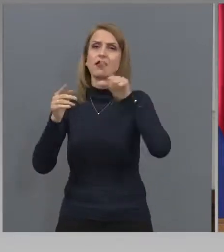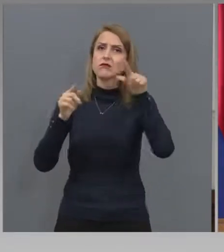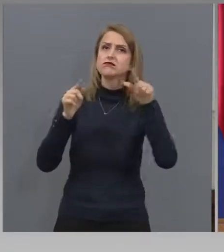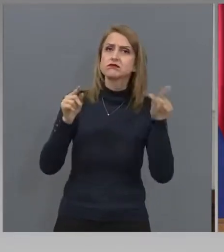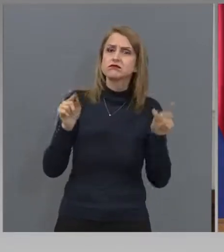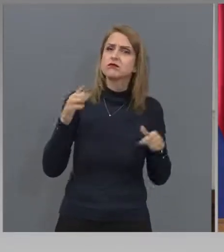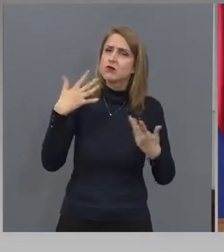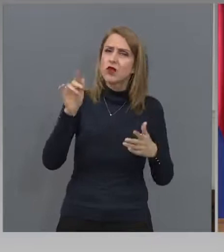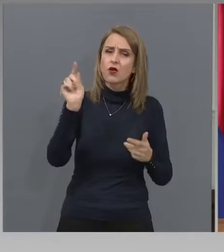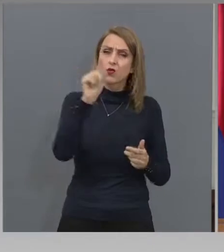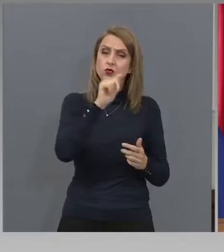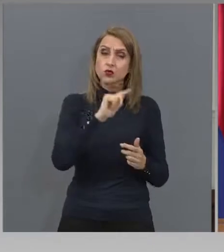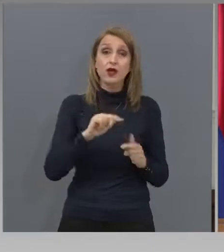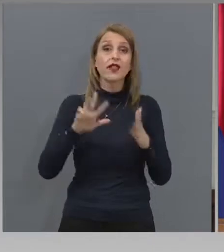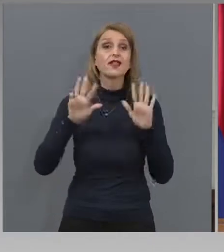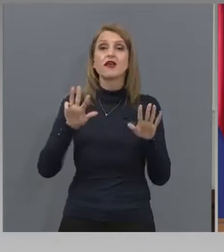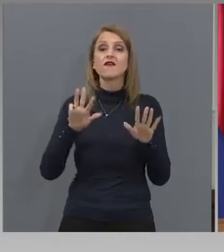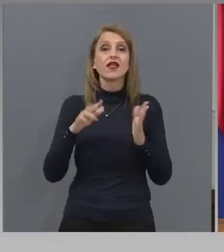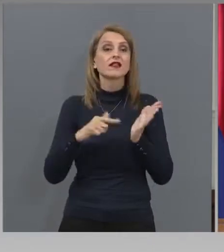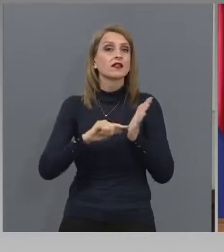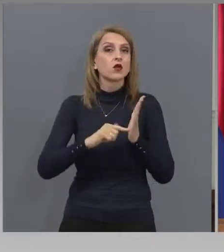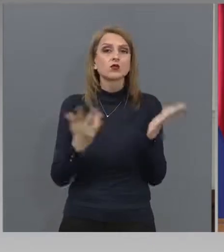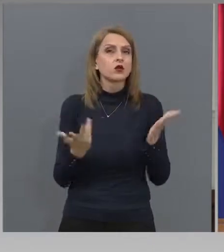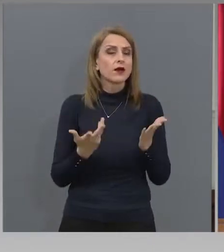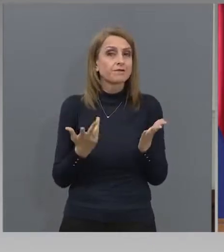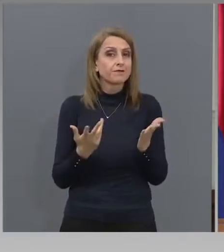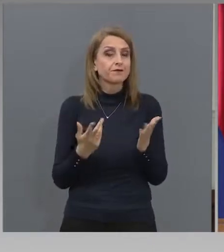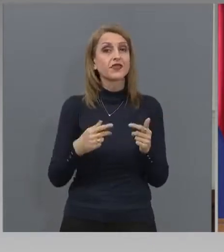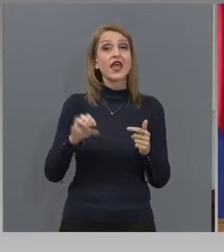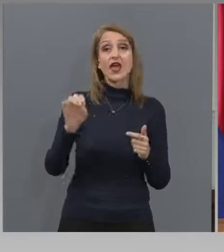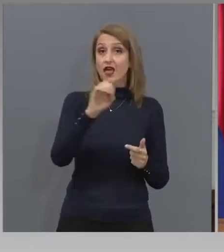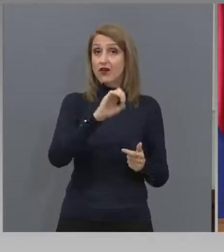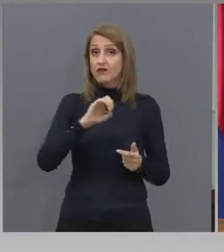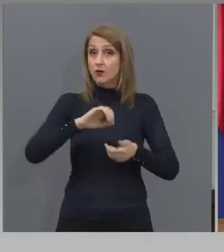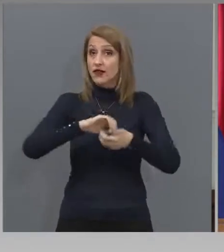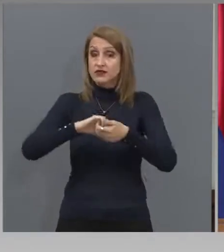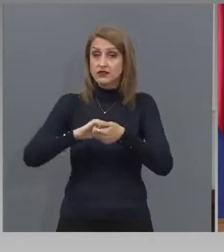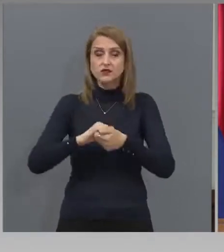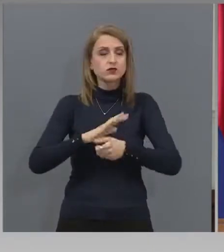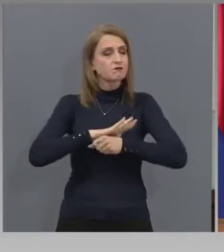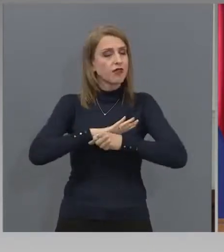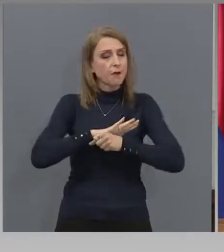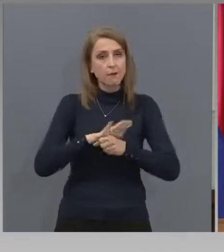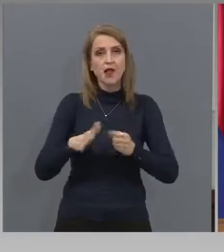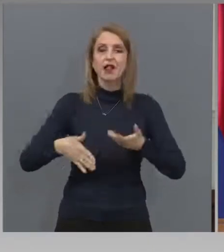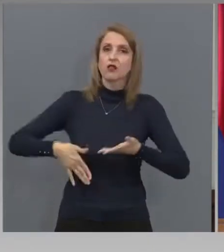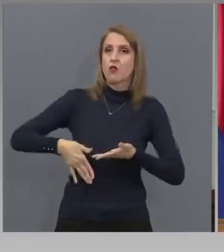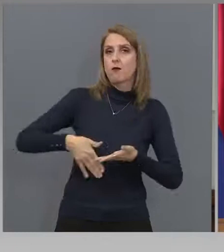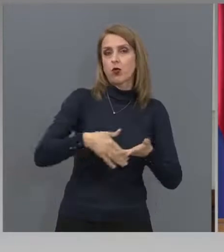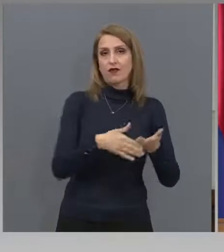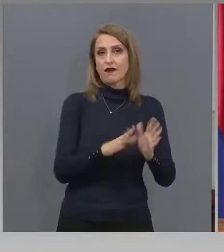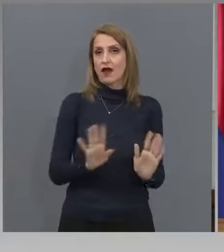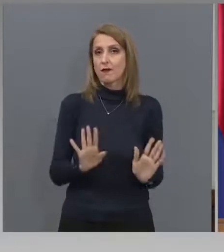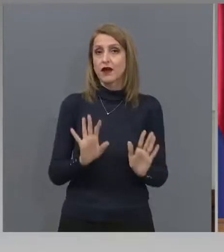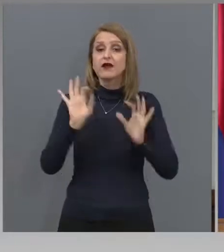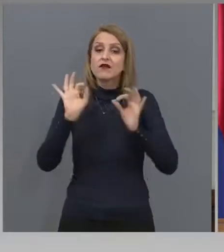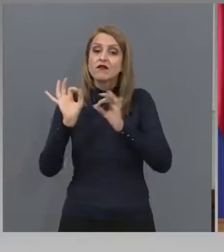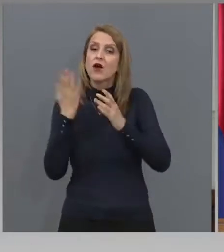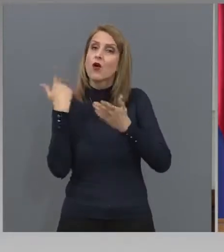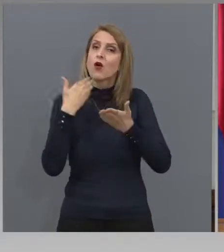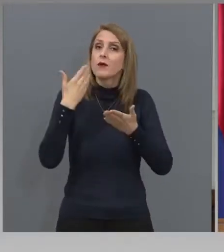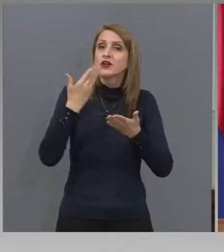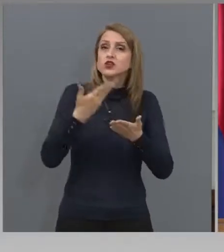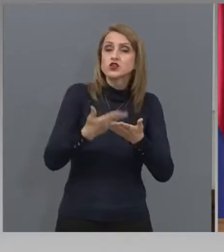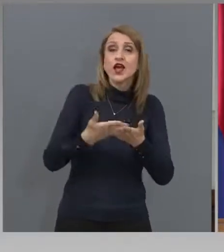Разбира се, девета точка е. Европейския съюз напълно подкрепя обещанието на партньорите от